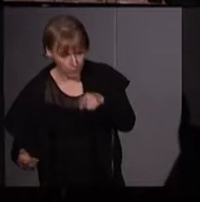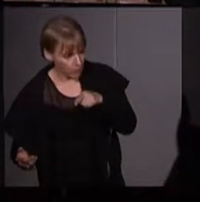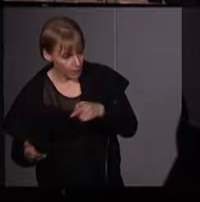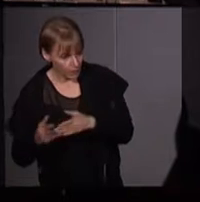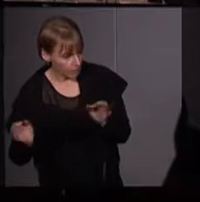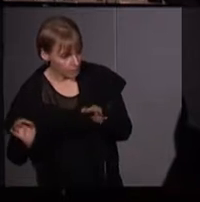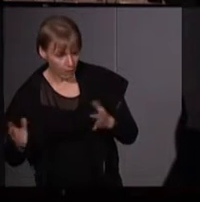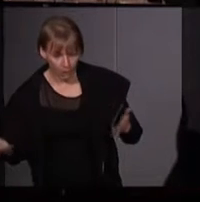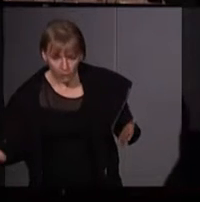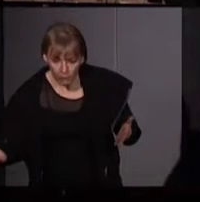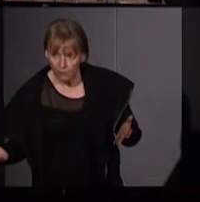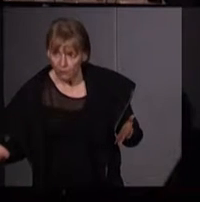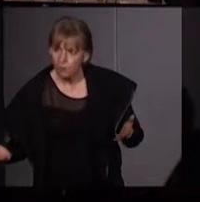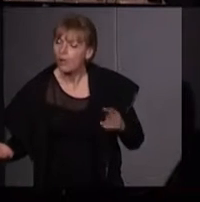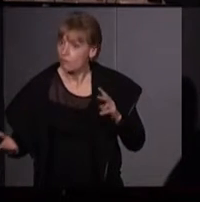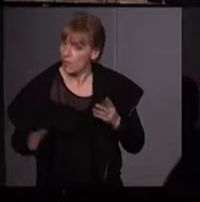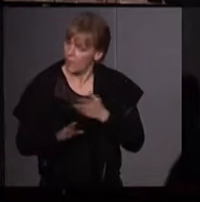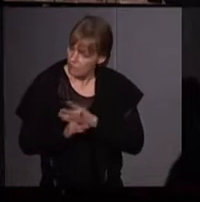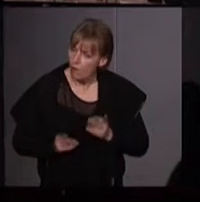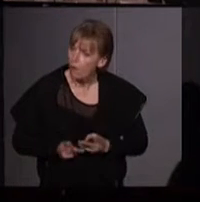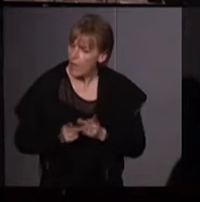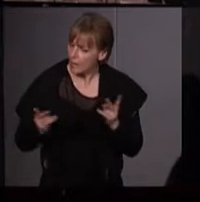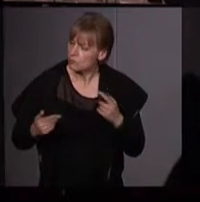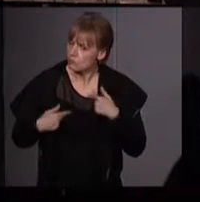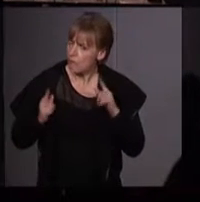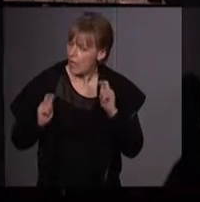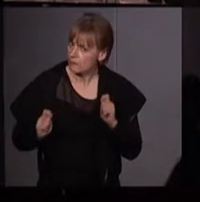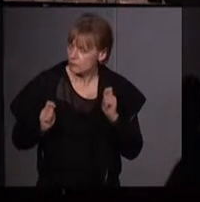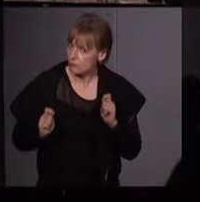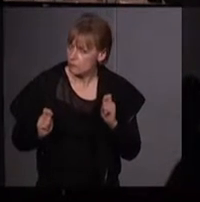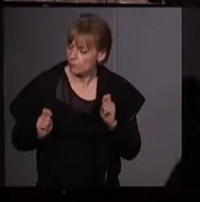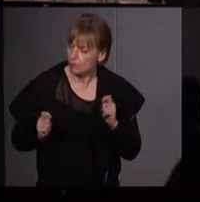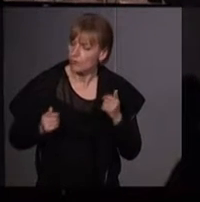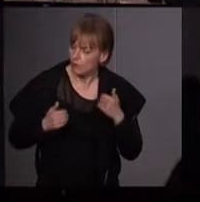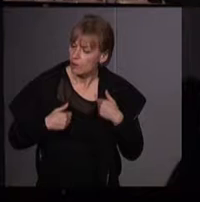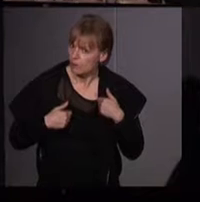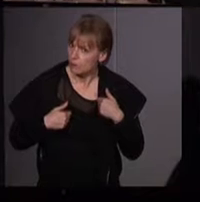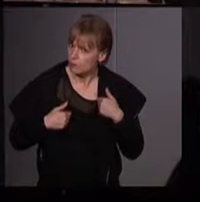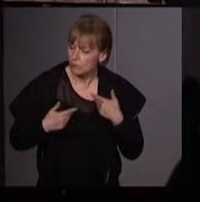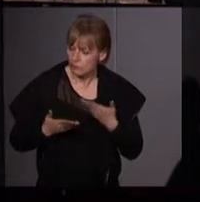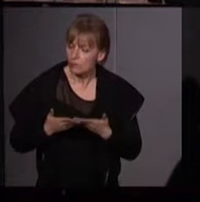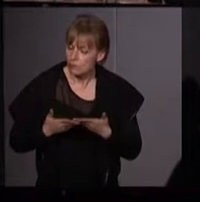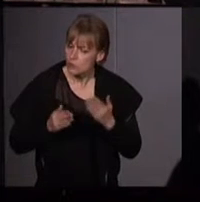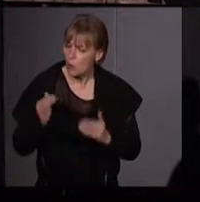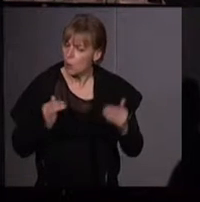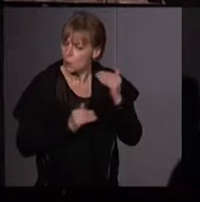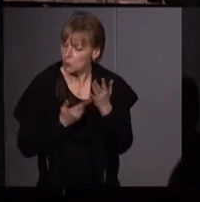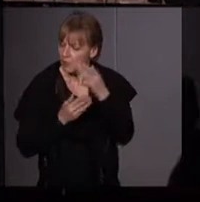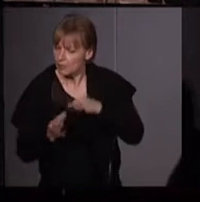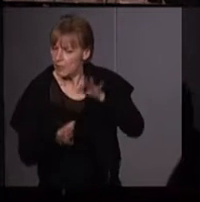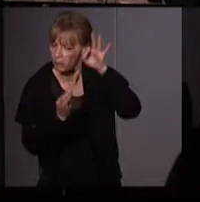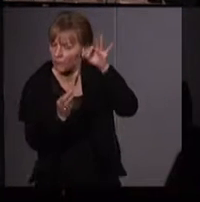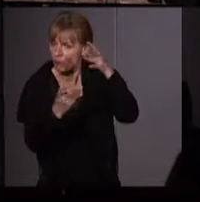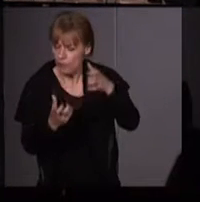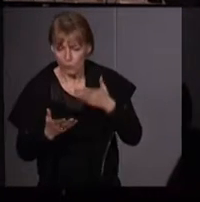la base, même si elles avaient annoncé qu'elles voulaient rendre une lettre aux autorités, elles